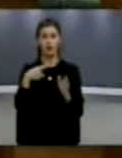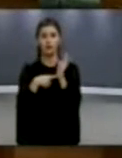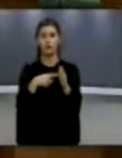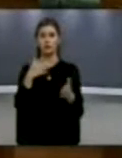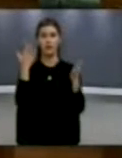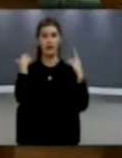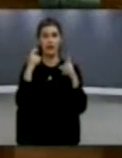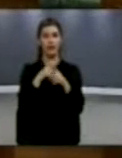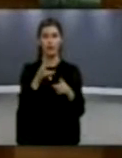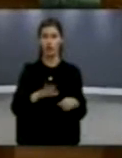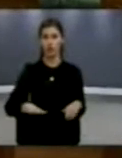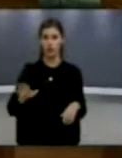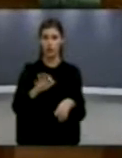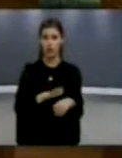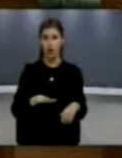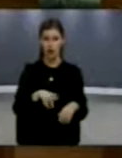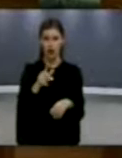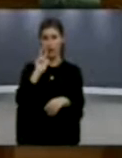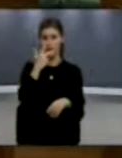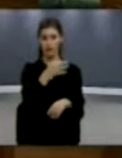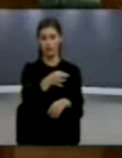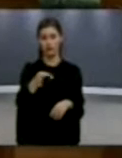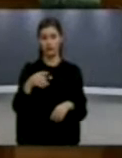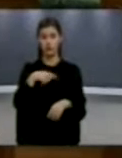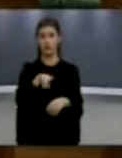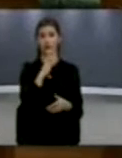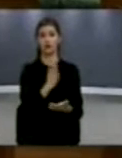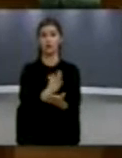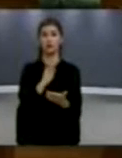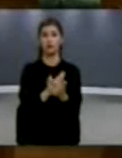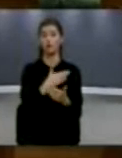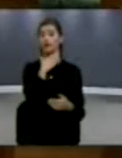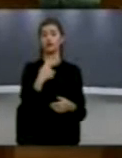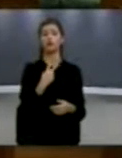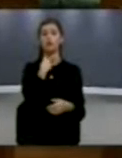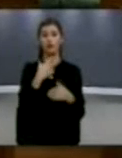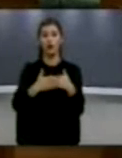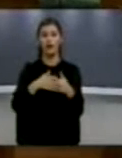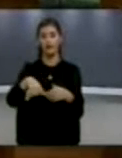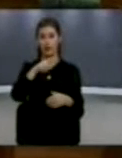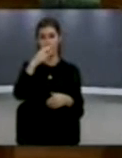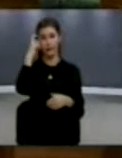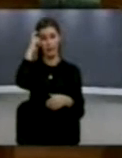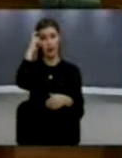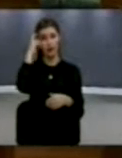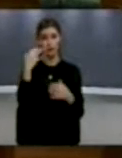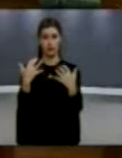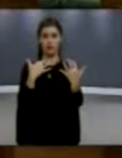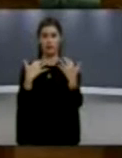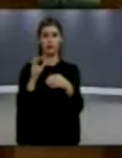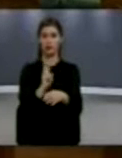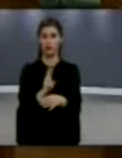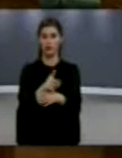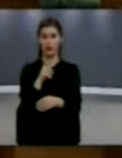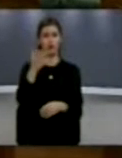deqanit dhe të pejes, tashe në një mund vjetë janë privuar nga shfruzimi i kulotave në brezin kufitar me malë në zi. Këto bjeshki kanë në mpronësi